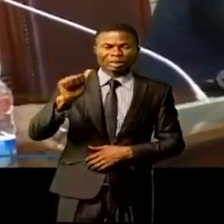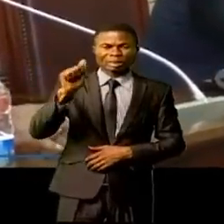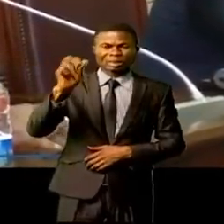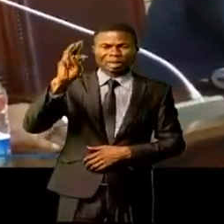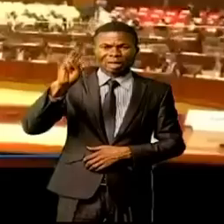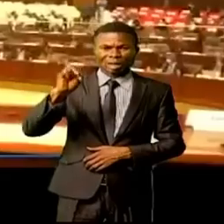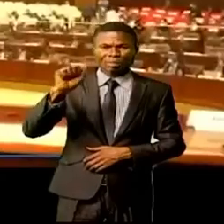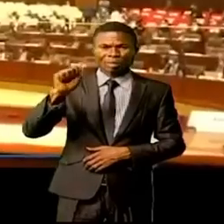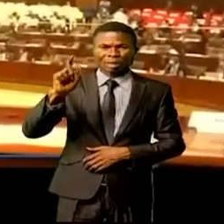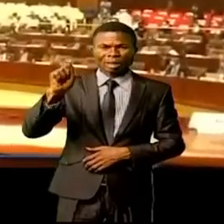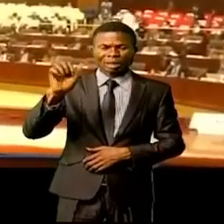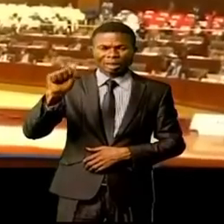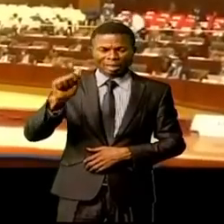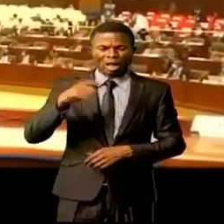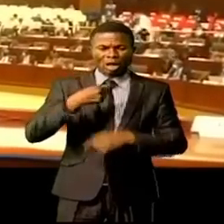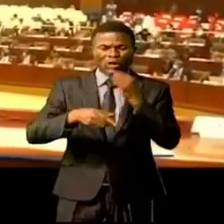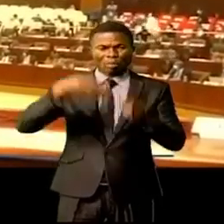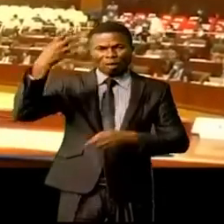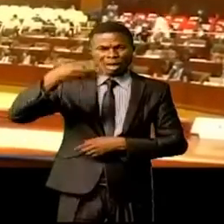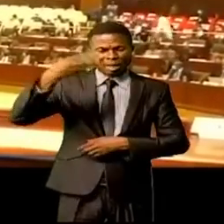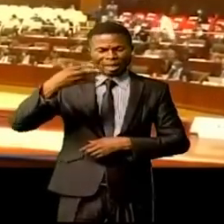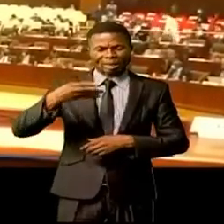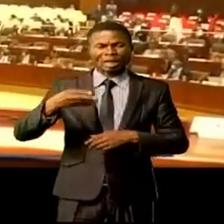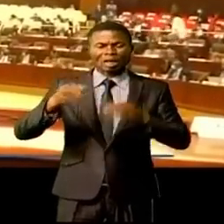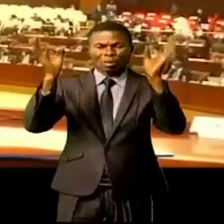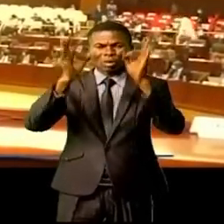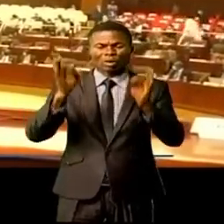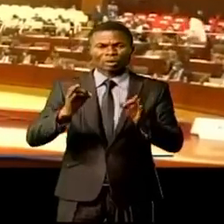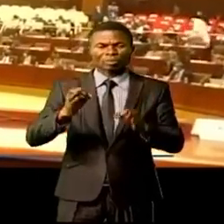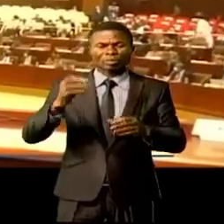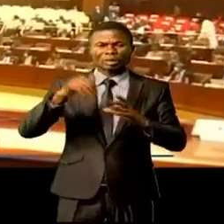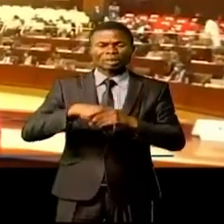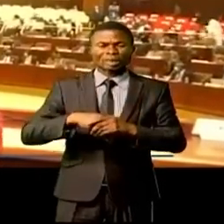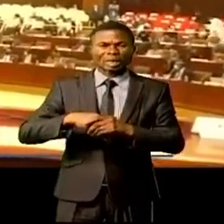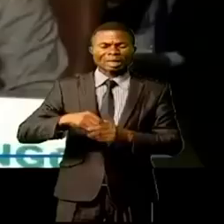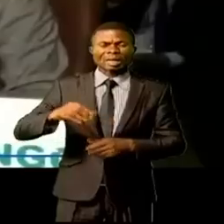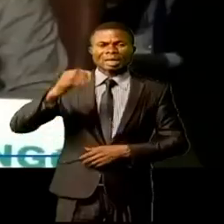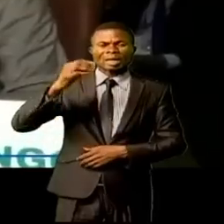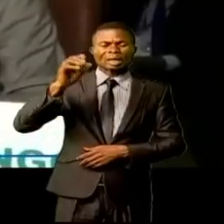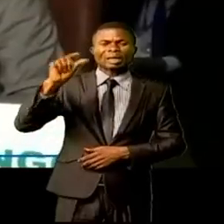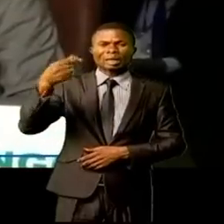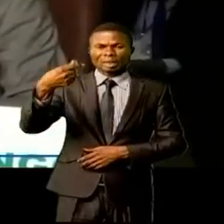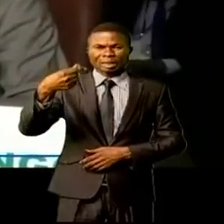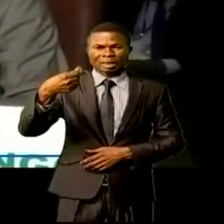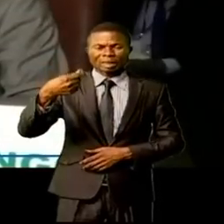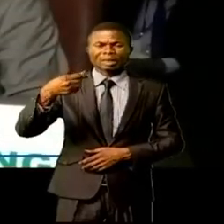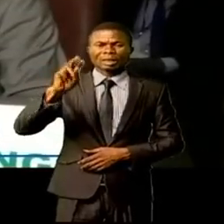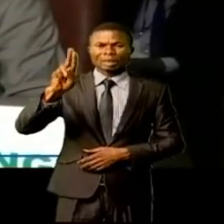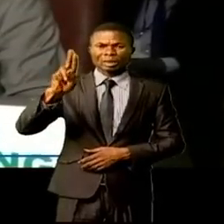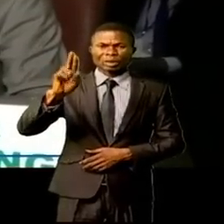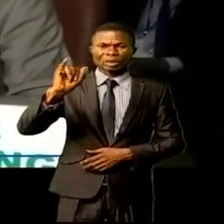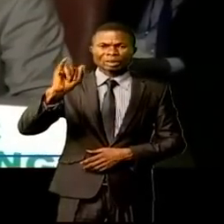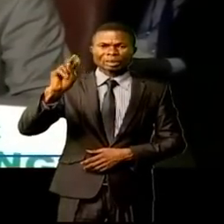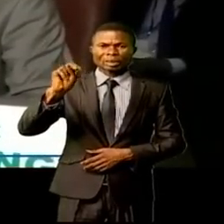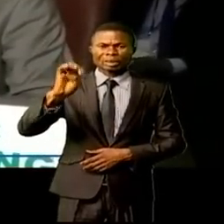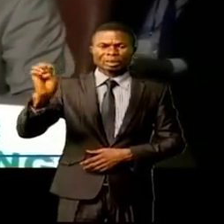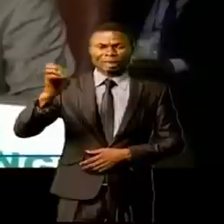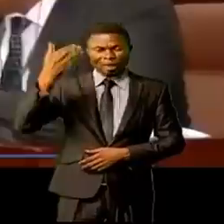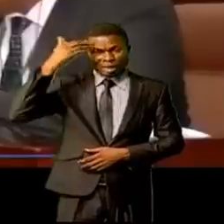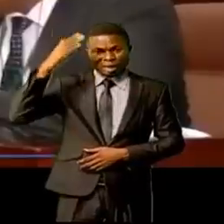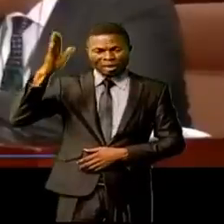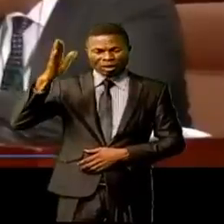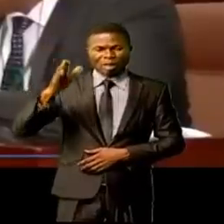quatrième session du CTS dans la capitale de la Guinée équatoriale. Le ministre de Pays, membre de l'Union